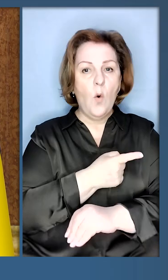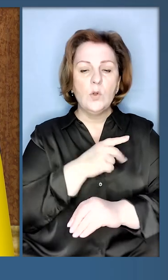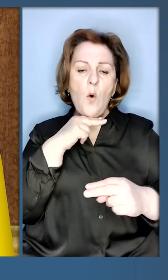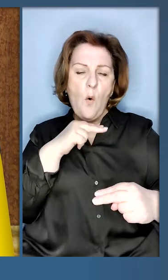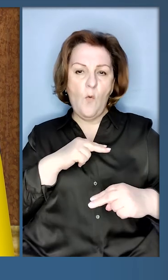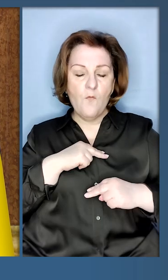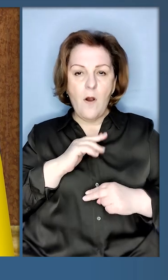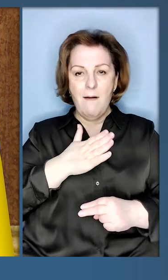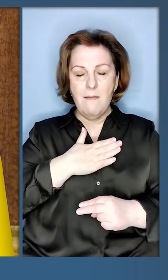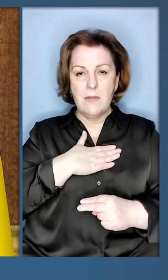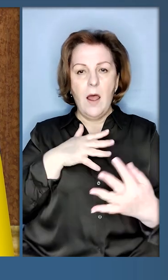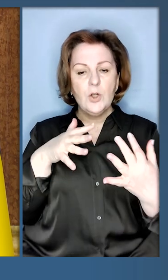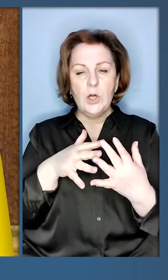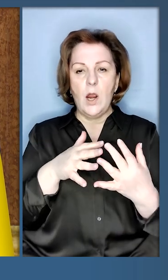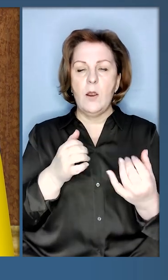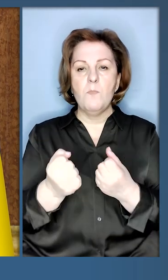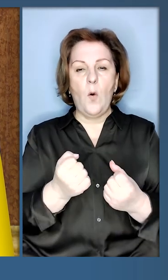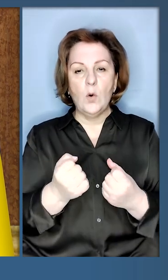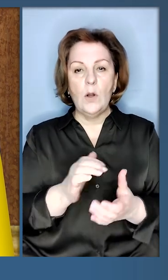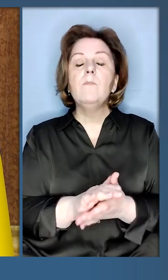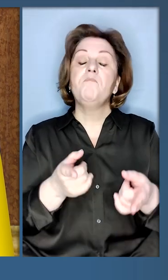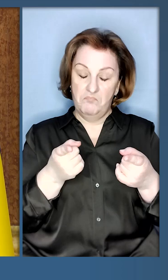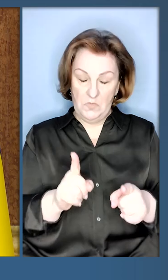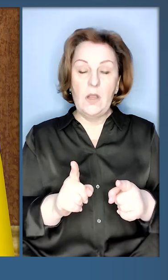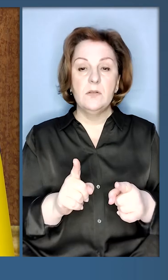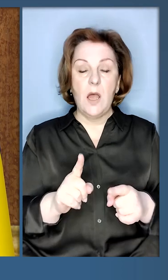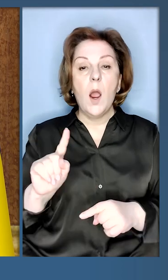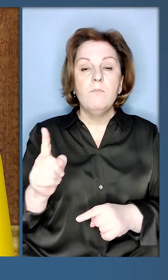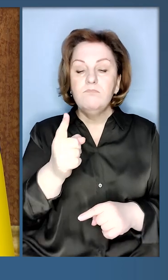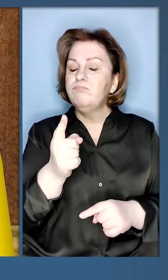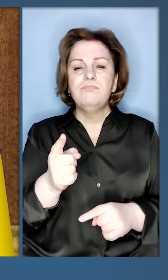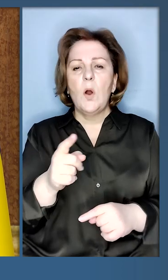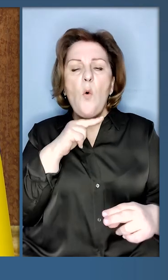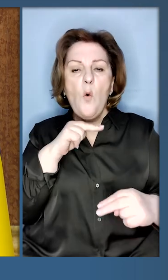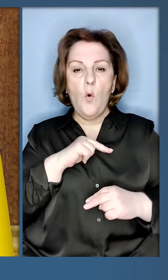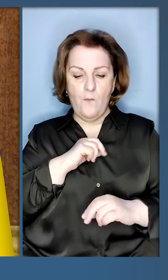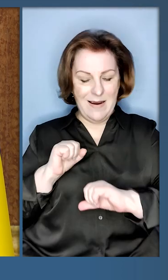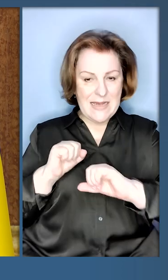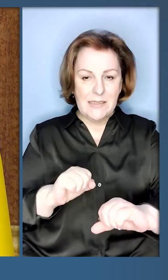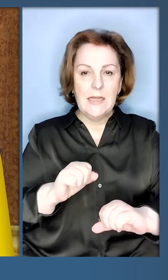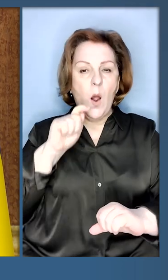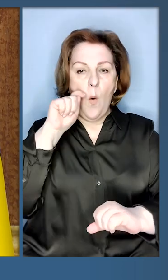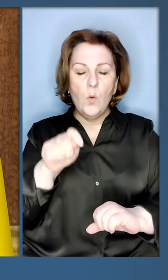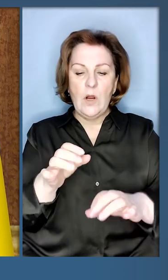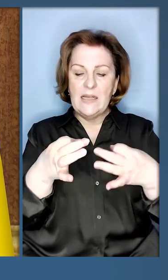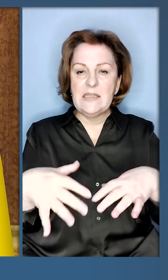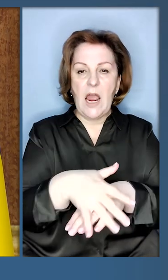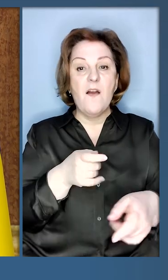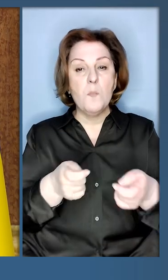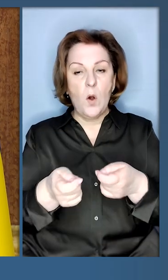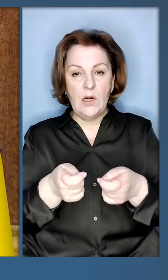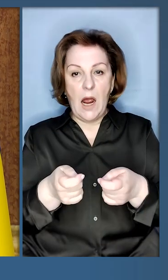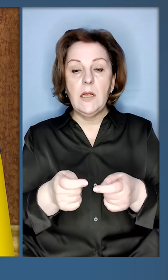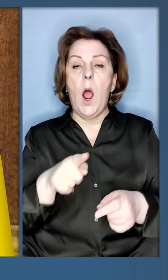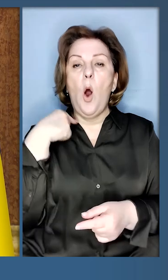увага нашій боротьби. І дійсно, увага захисту української демократії, а